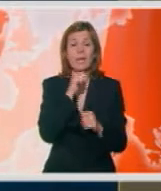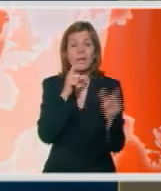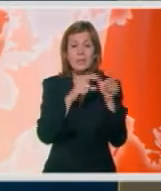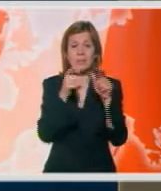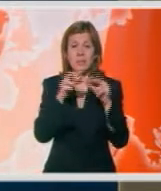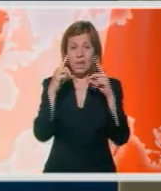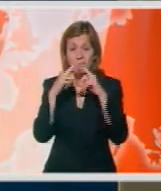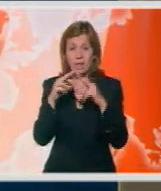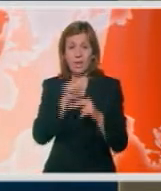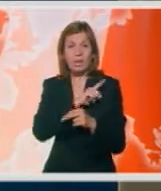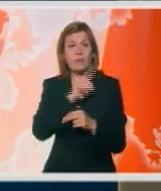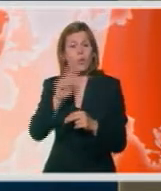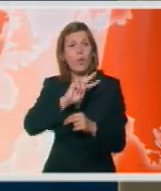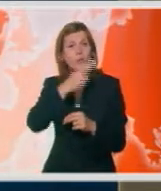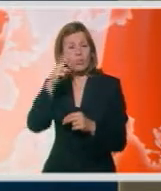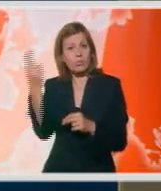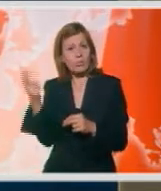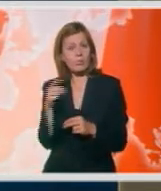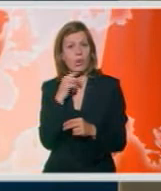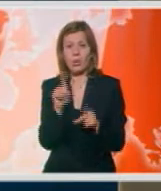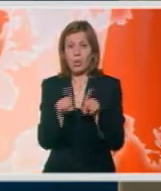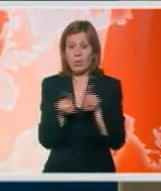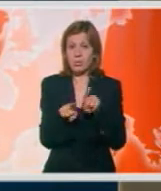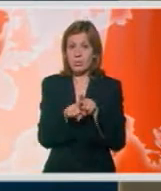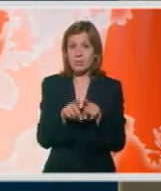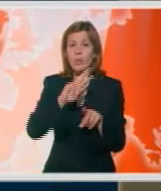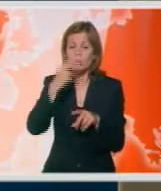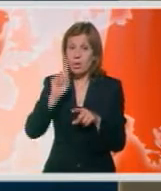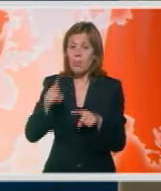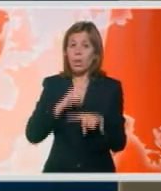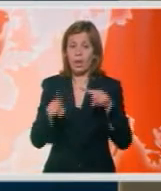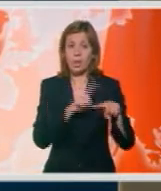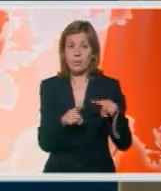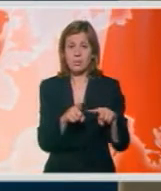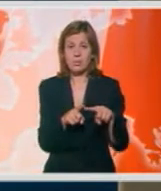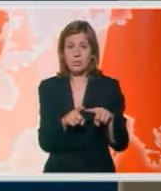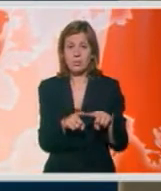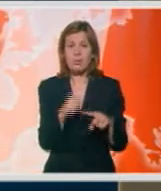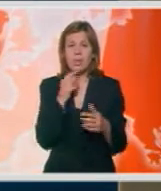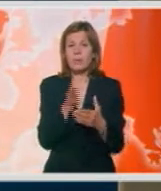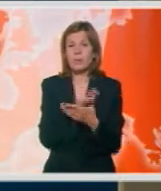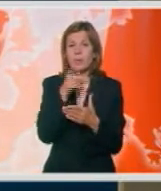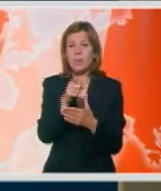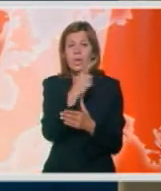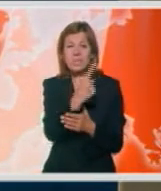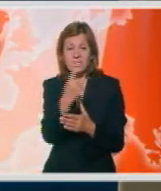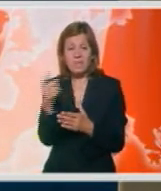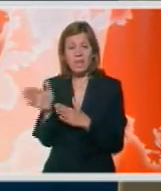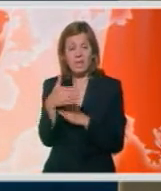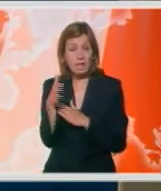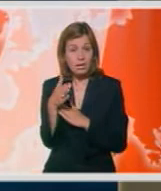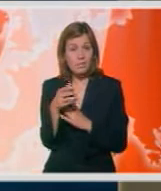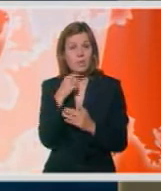od svih drugih primjeraka. I među drugima postoje razlike između te svake praktičke